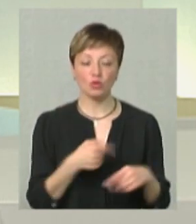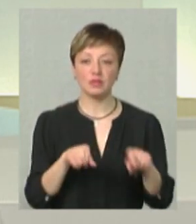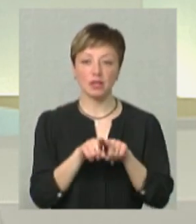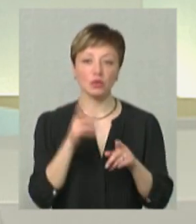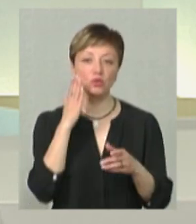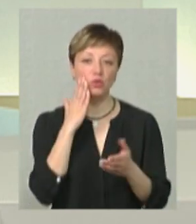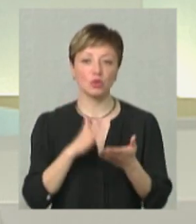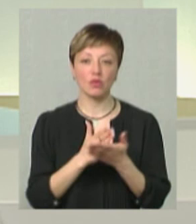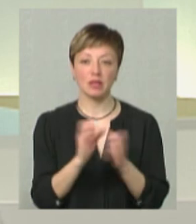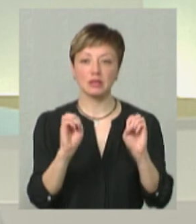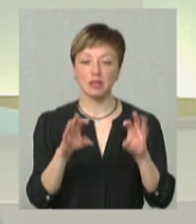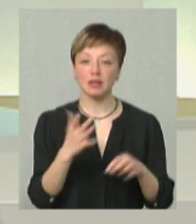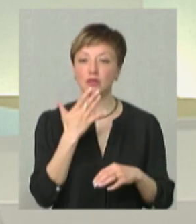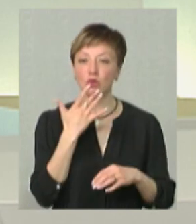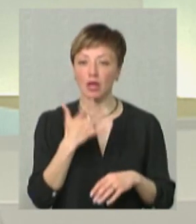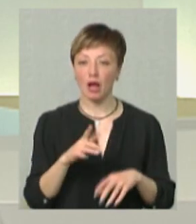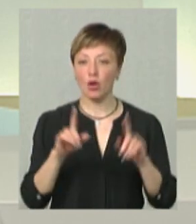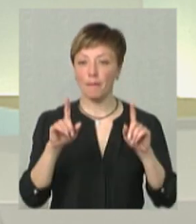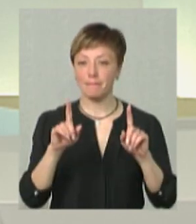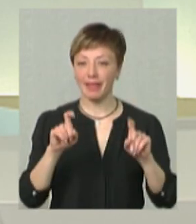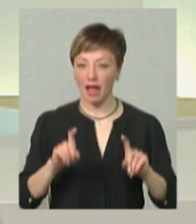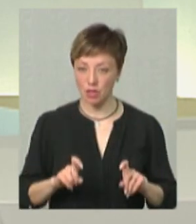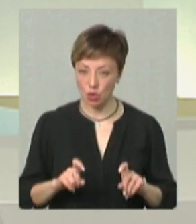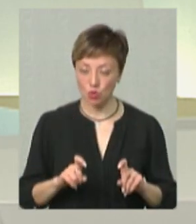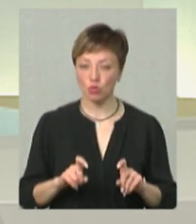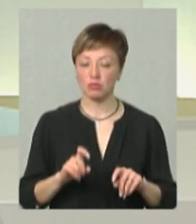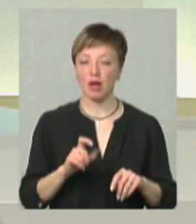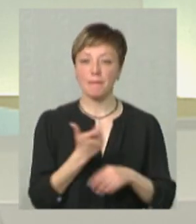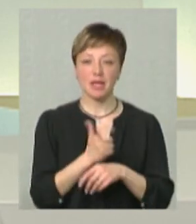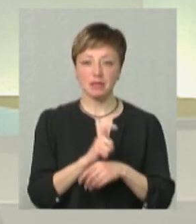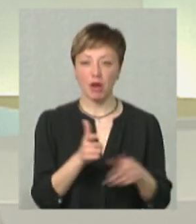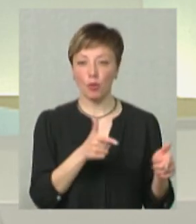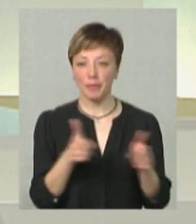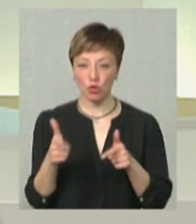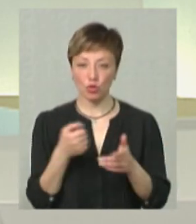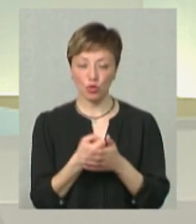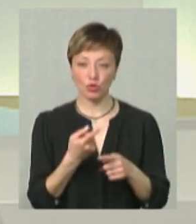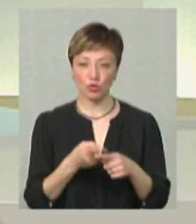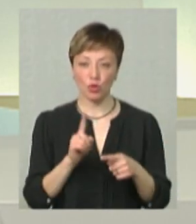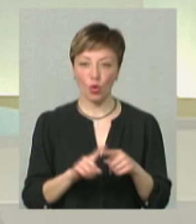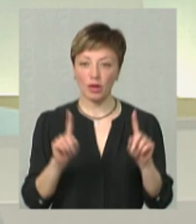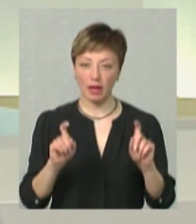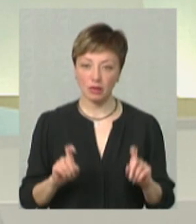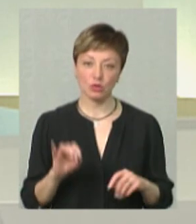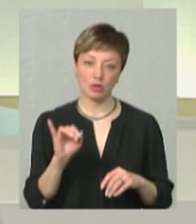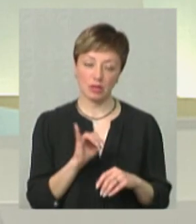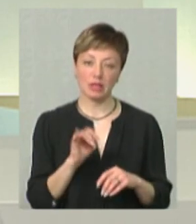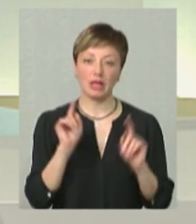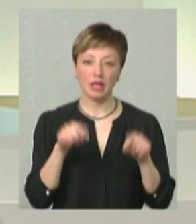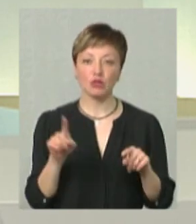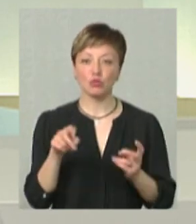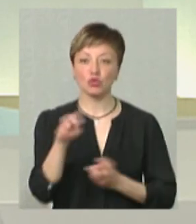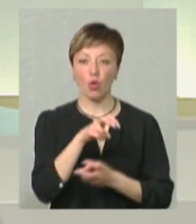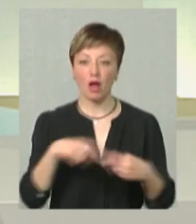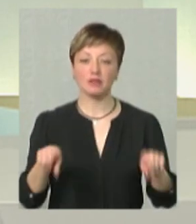зорієнтувати на здачу національно-мультипредметного тесту, на максимальну підготовку до цього тесту і на те, щоб